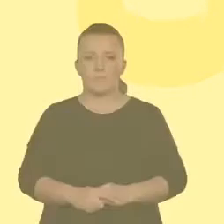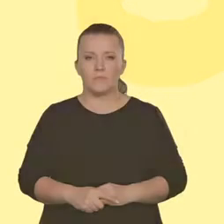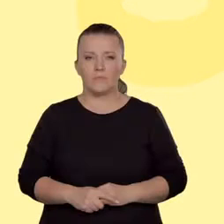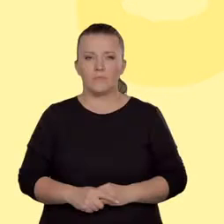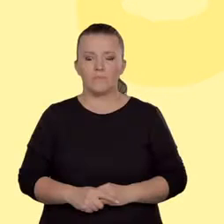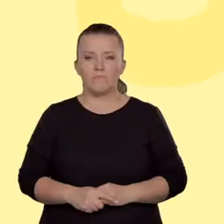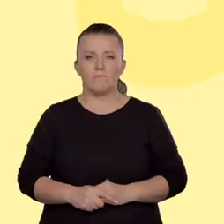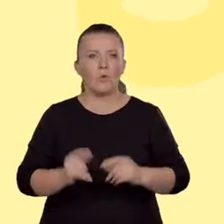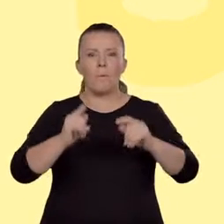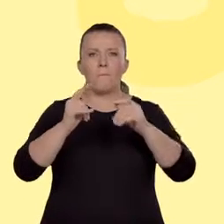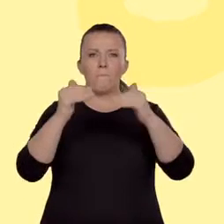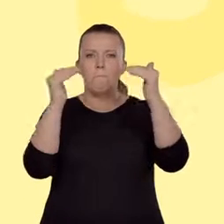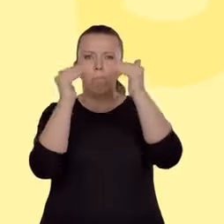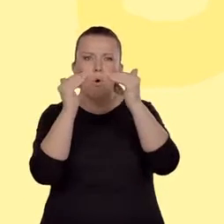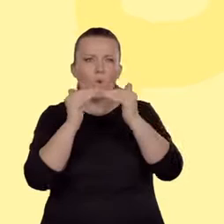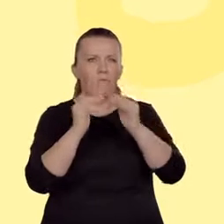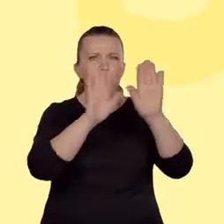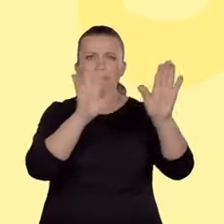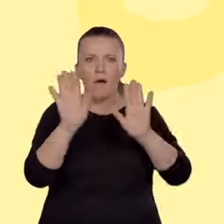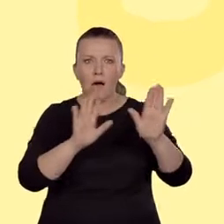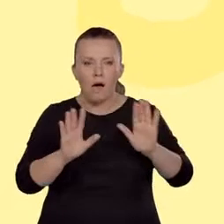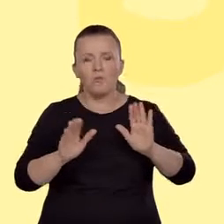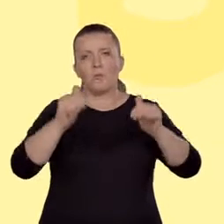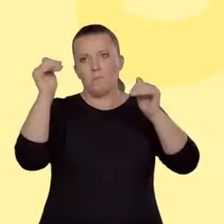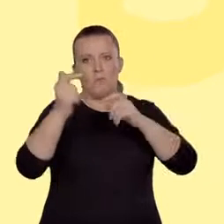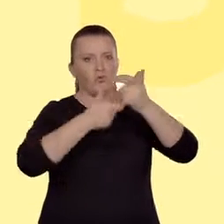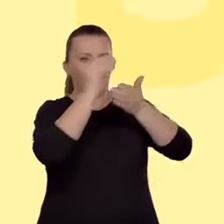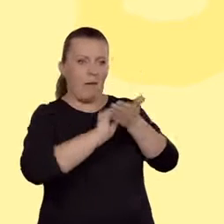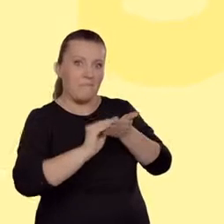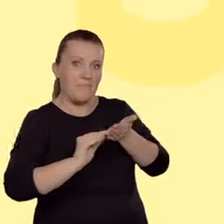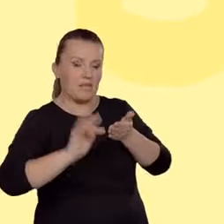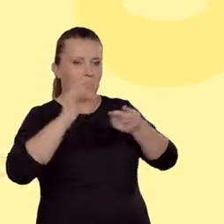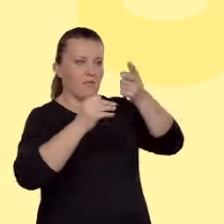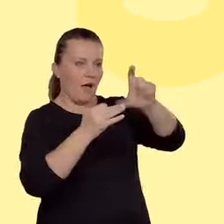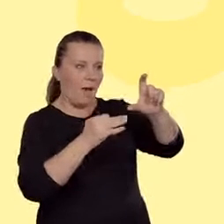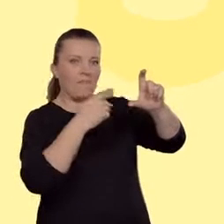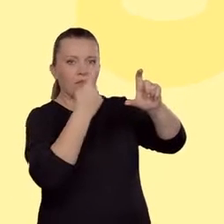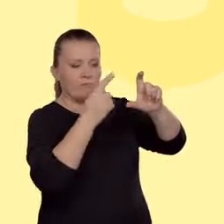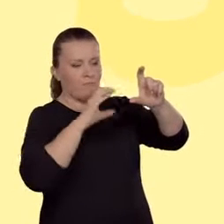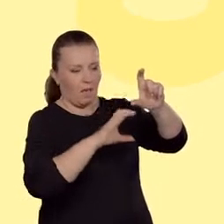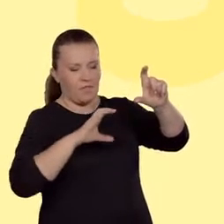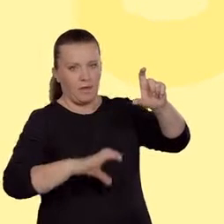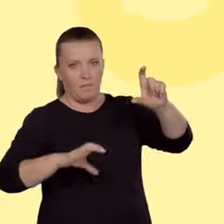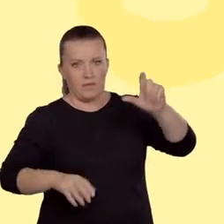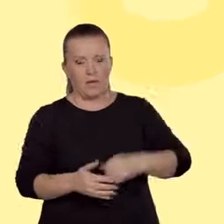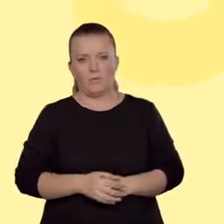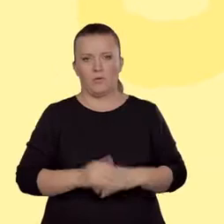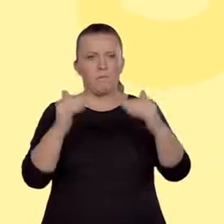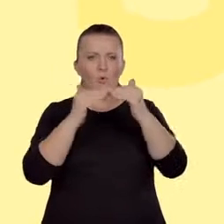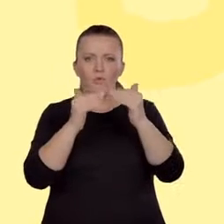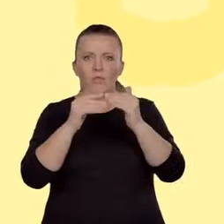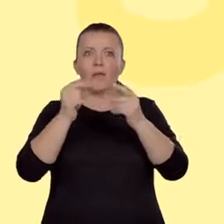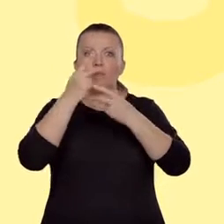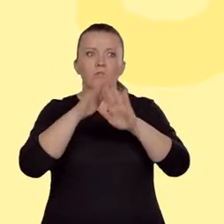Każda płaszczyzna porównania może być podstawą osobnego akapitu pracy interpretacyjnej. Porównanie to wskazywanie podobieństw i różnic.